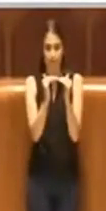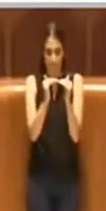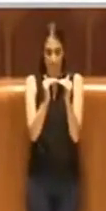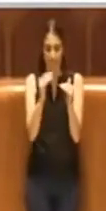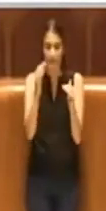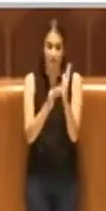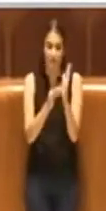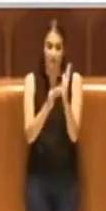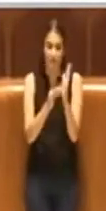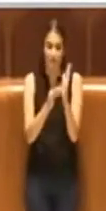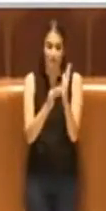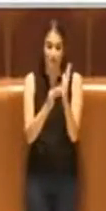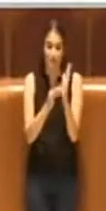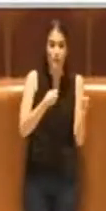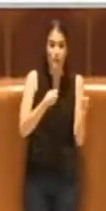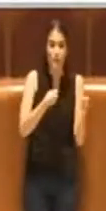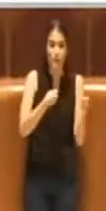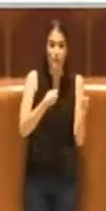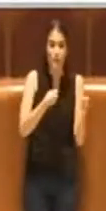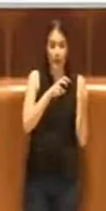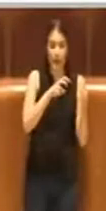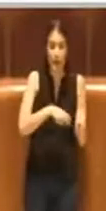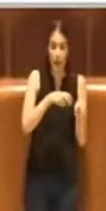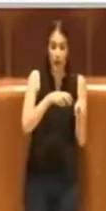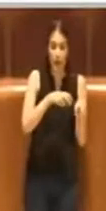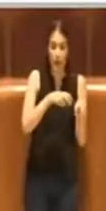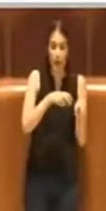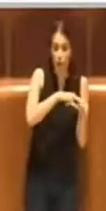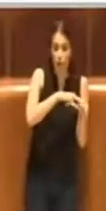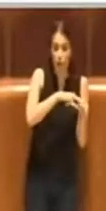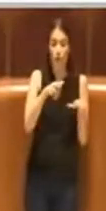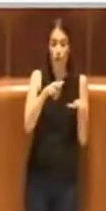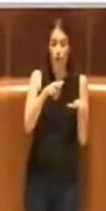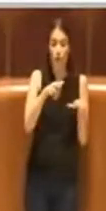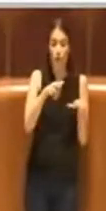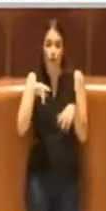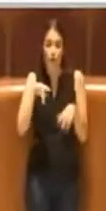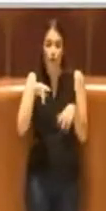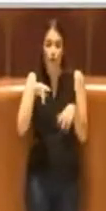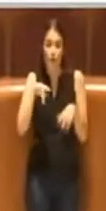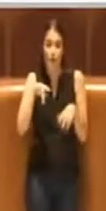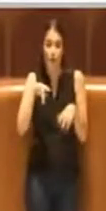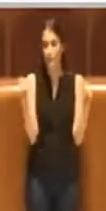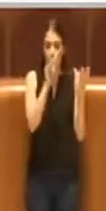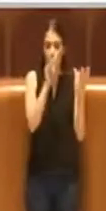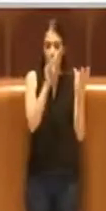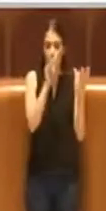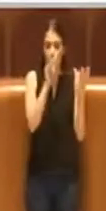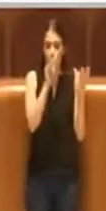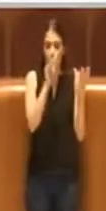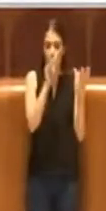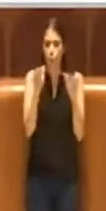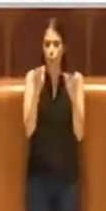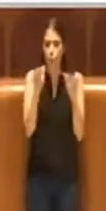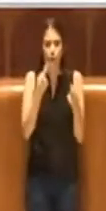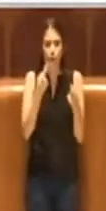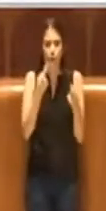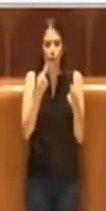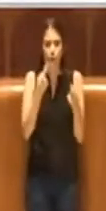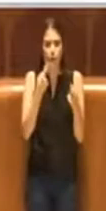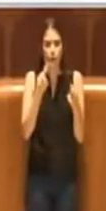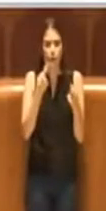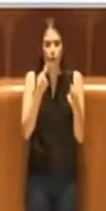requisiti dei mercati agricoli privati e quelli comunali a tutela della qualità dell'offerta e della